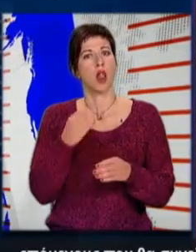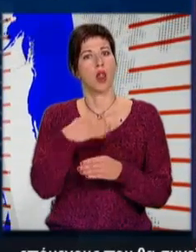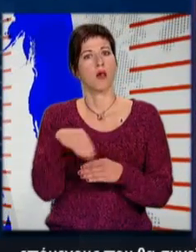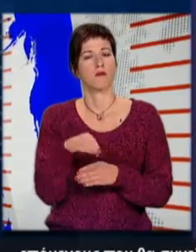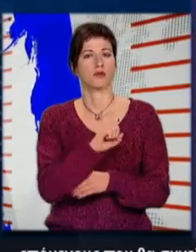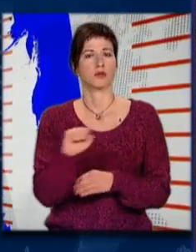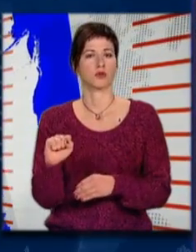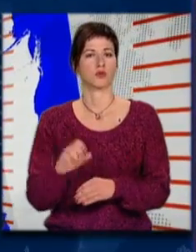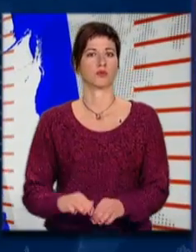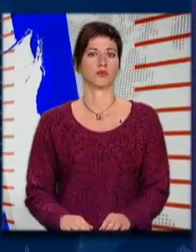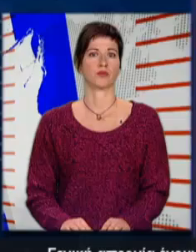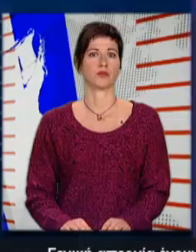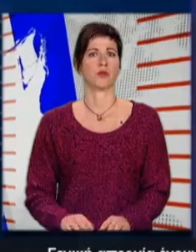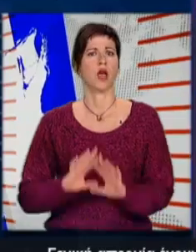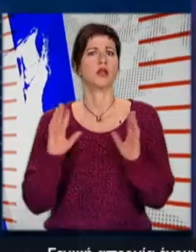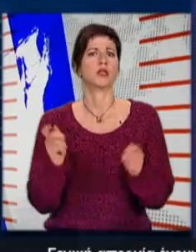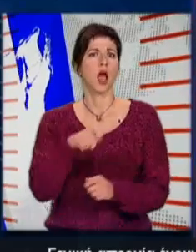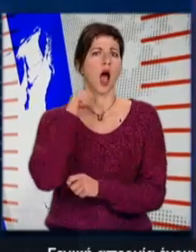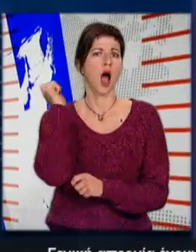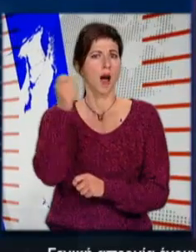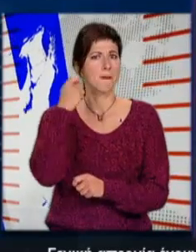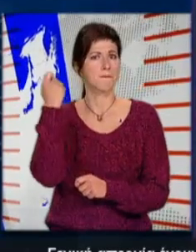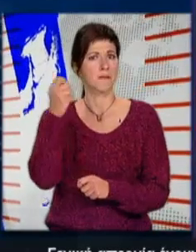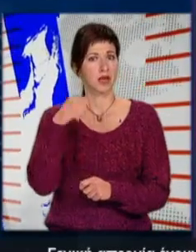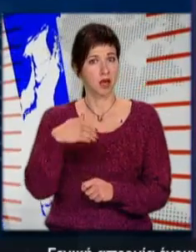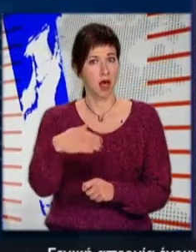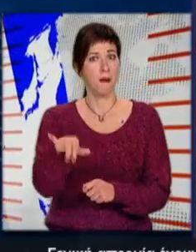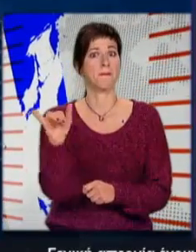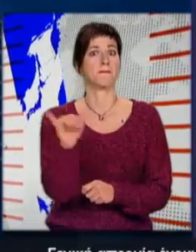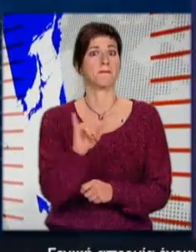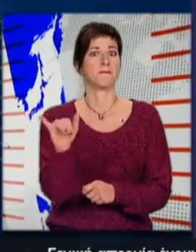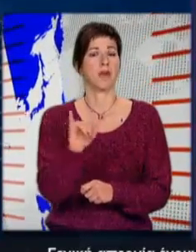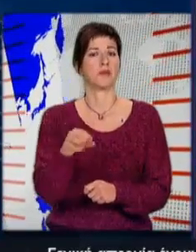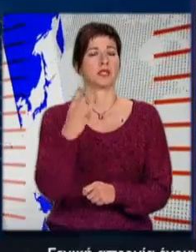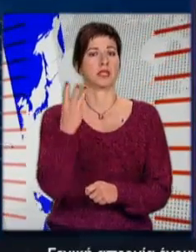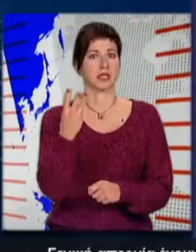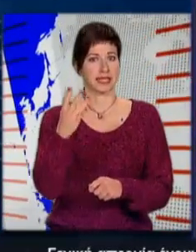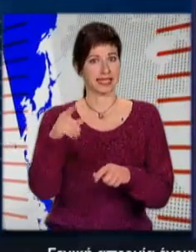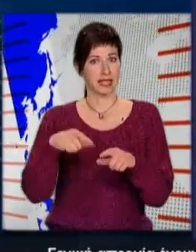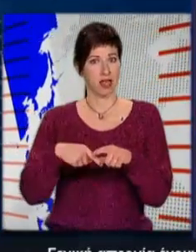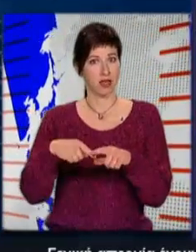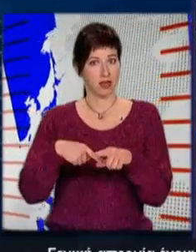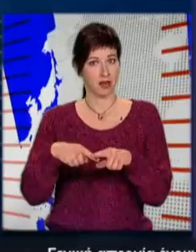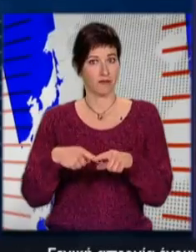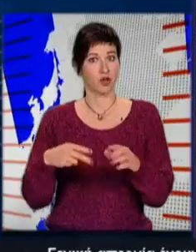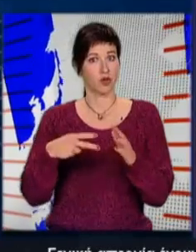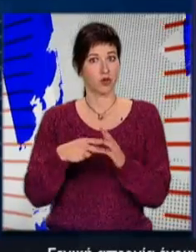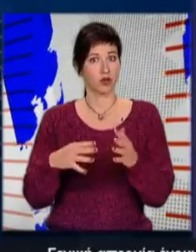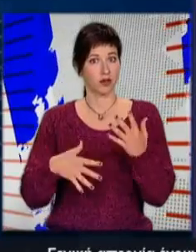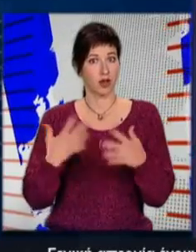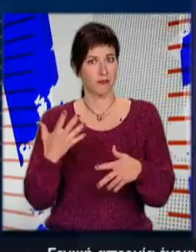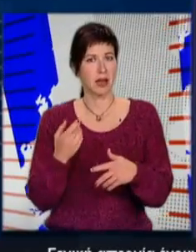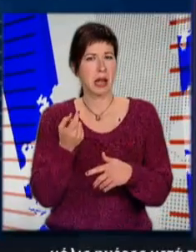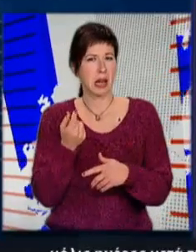Λεωφόρο ΣΥΓΡΟΥ. Γενική απεργία έχουν προκηρύξει η ΓΕΣΕΕ και η ΑΔΕΔΗ για την ερχόμενη 5η-3 Δεκεμβρίου